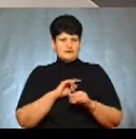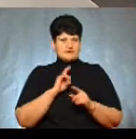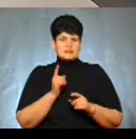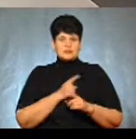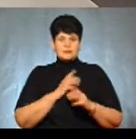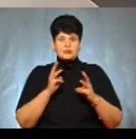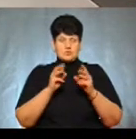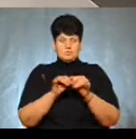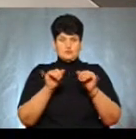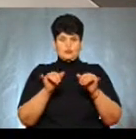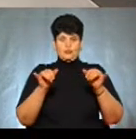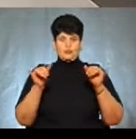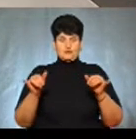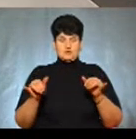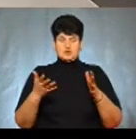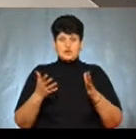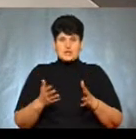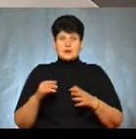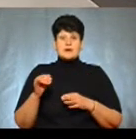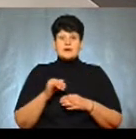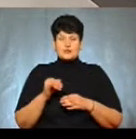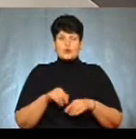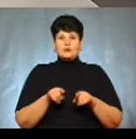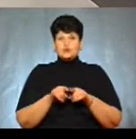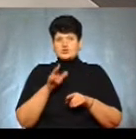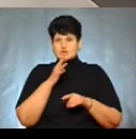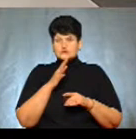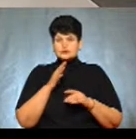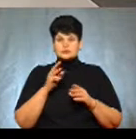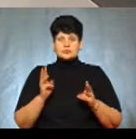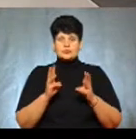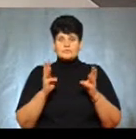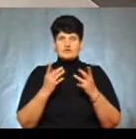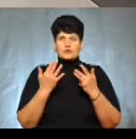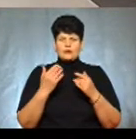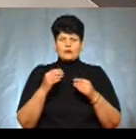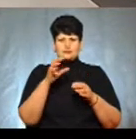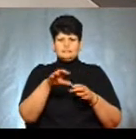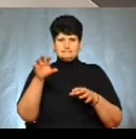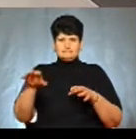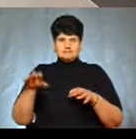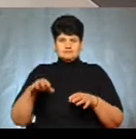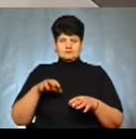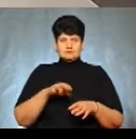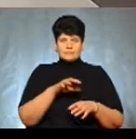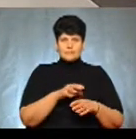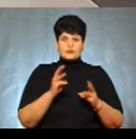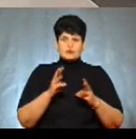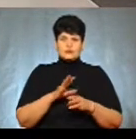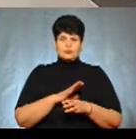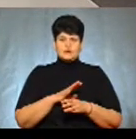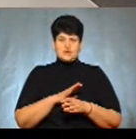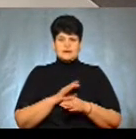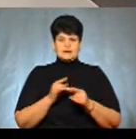сильно, пожежа розповсюджувалася неконтрольовано і одночасно зайнялося в декількох осередках. Тобто пожежа була